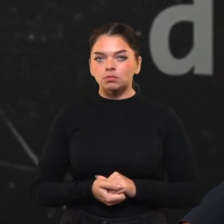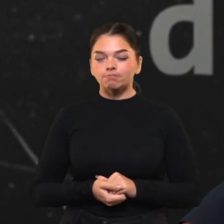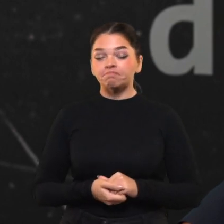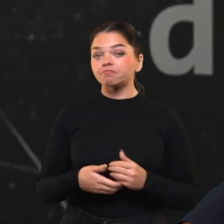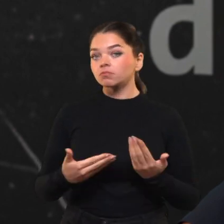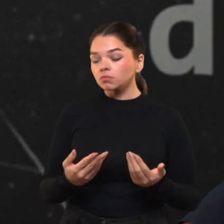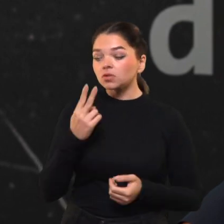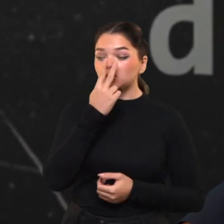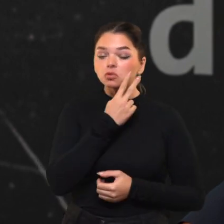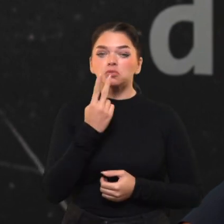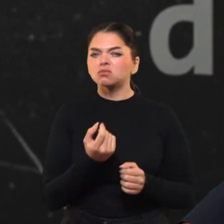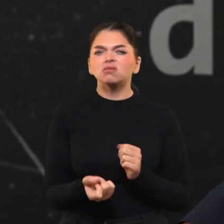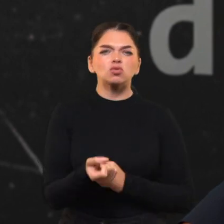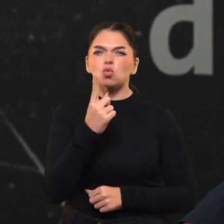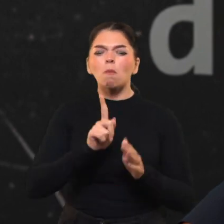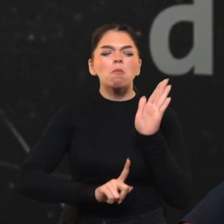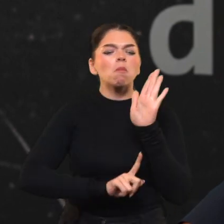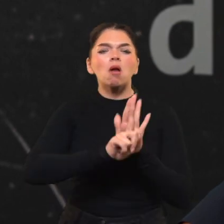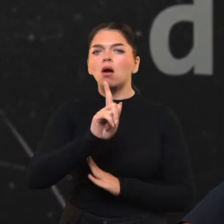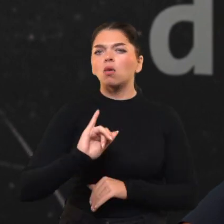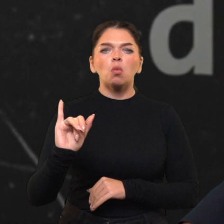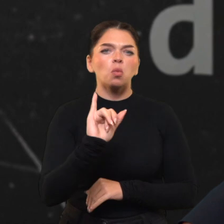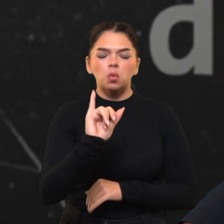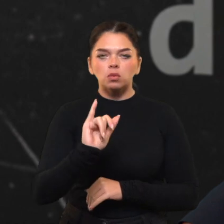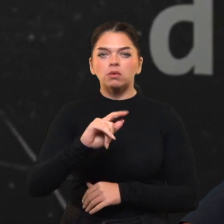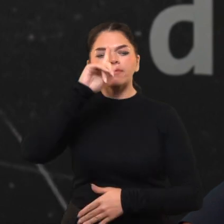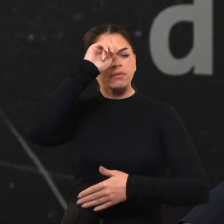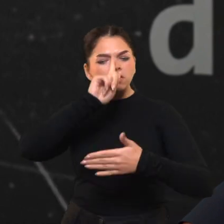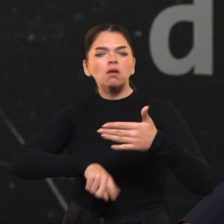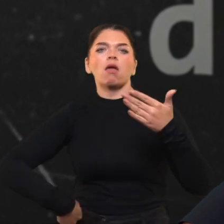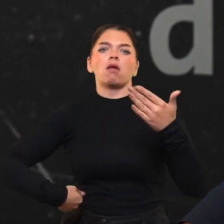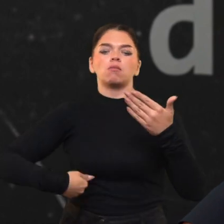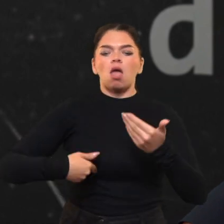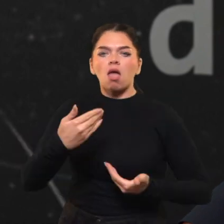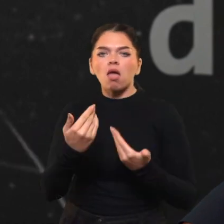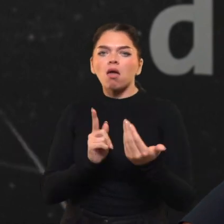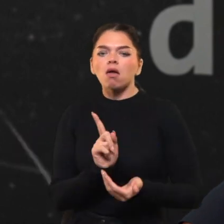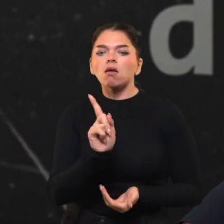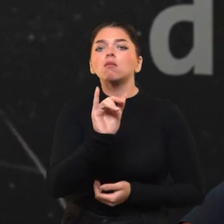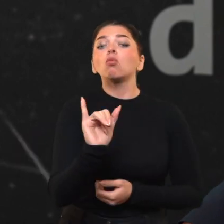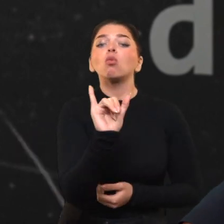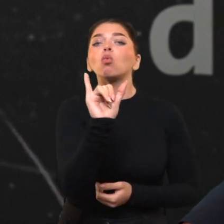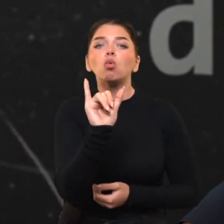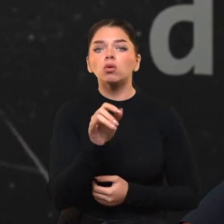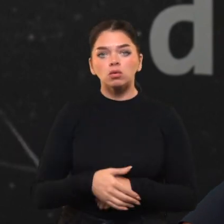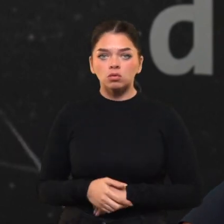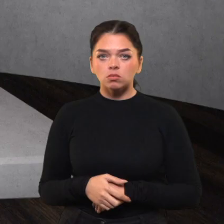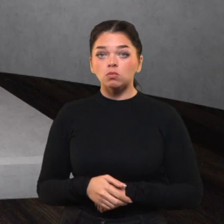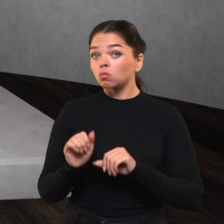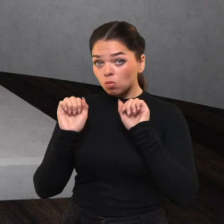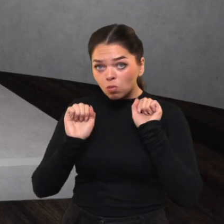Ir vis tiek žiūrim, iš kur tai prasida. Tikėjimas, tik ėjimas, ėjimas kur.